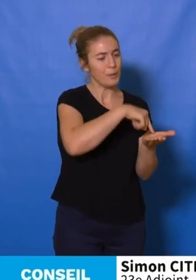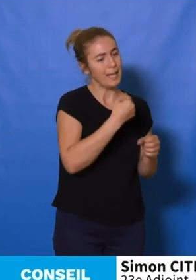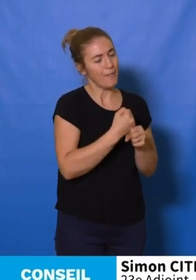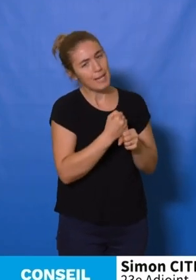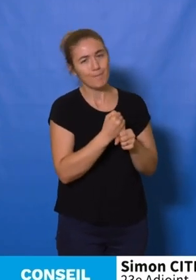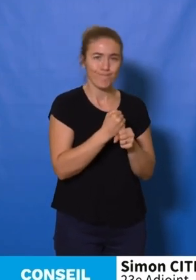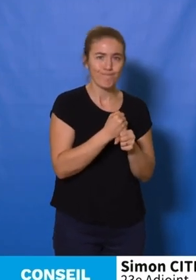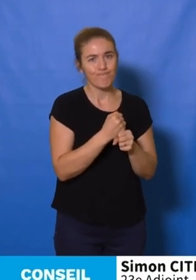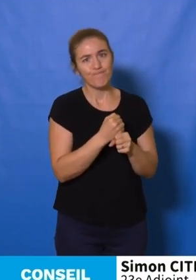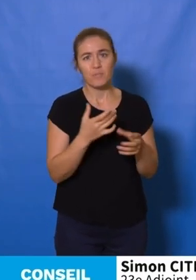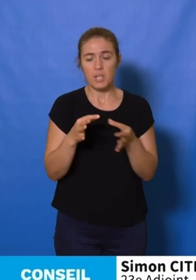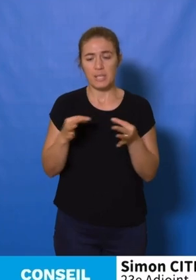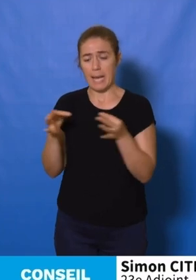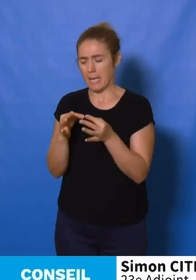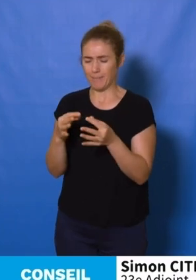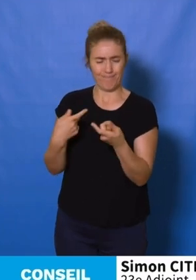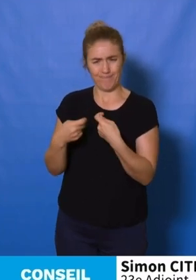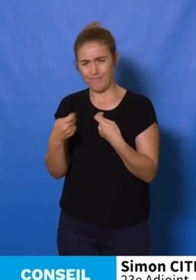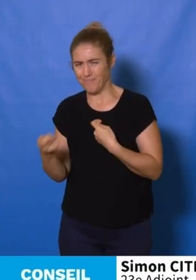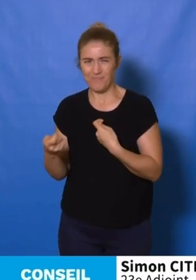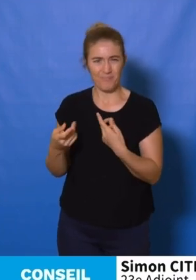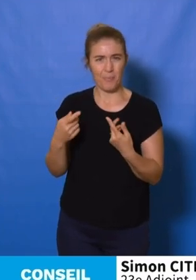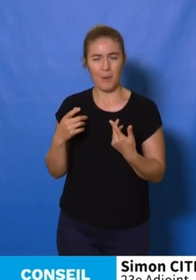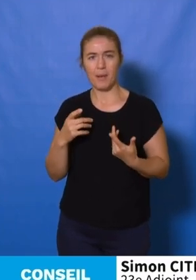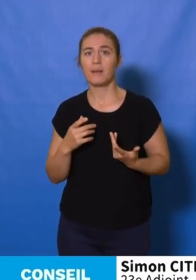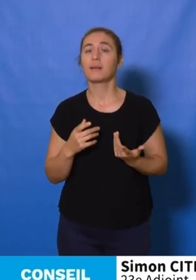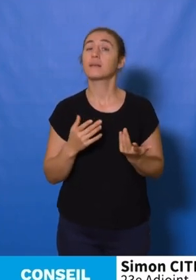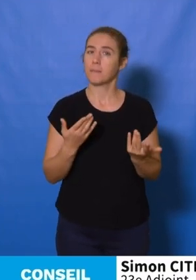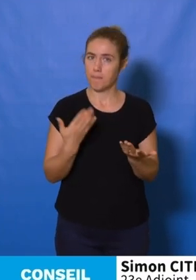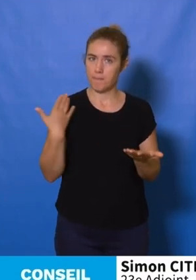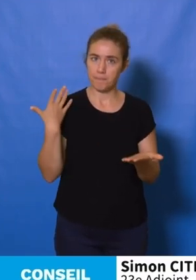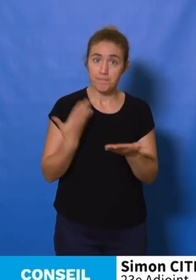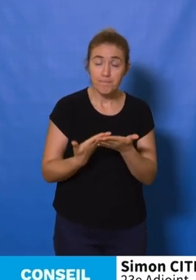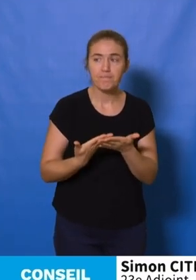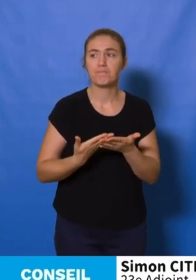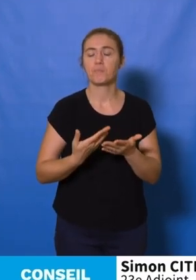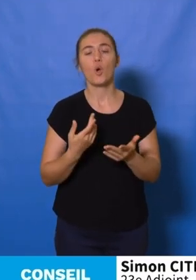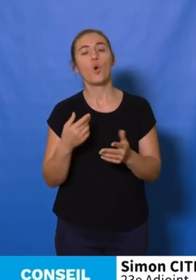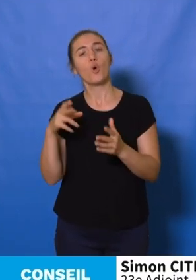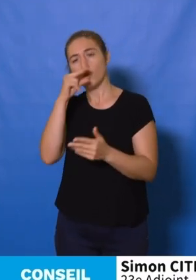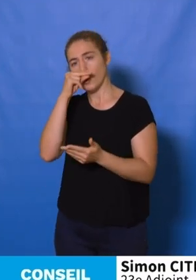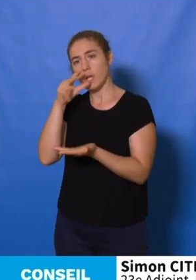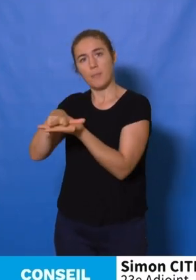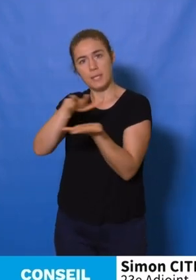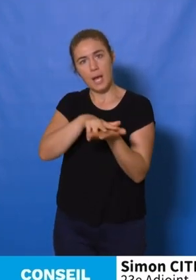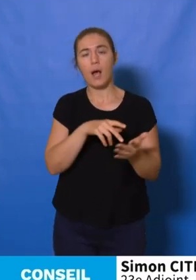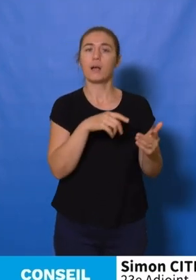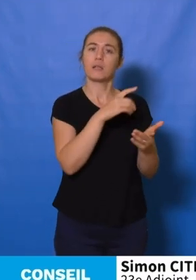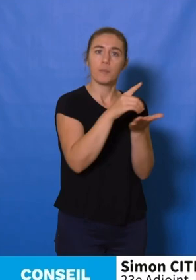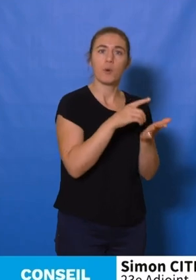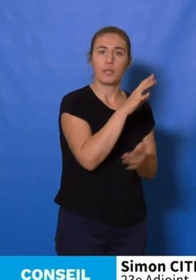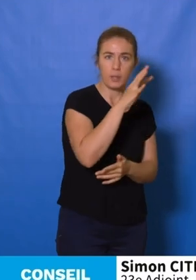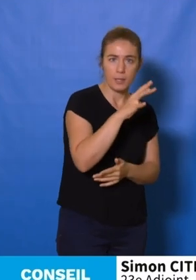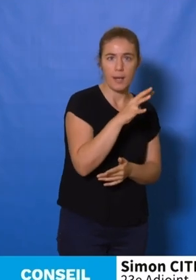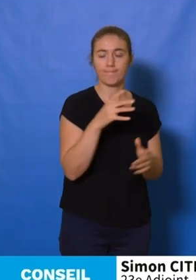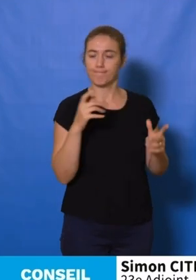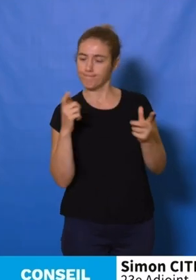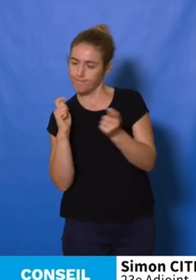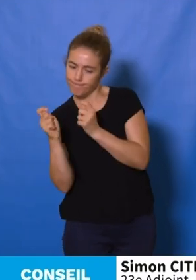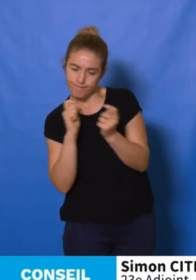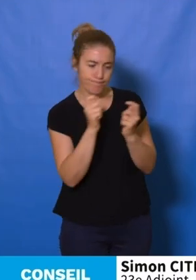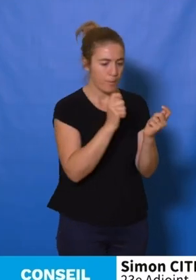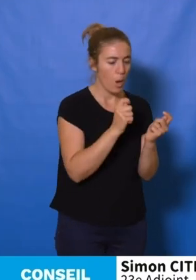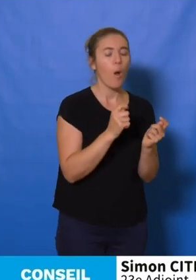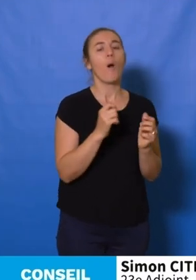les locaux ne sont plus adaptés. Nous avons discuté avec Nantes Habitat et le département de l'Ordre-Atlantique et on a trouvé une solution